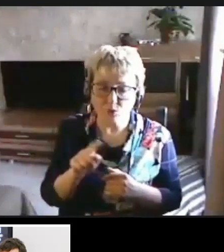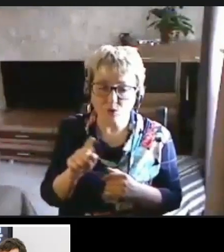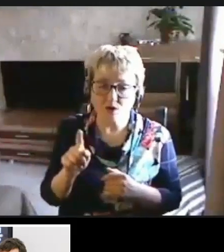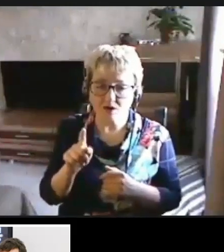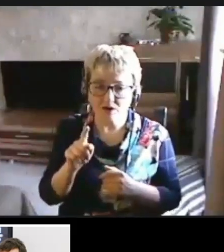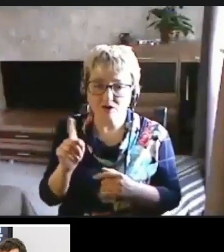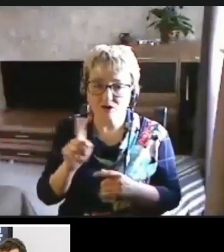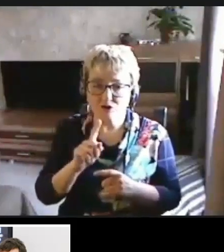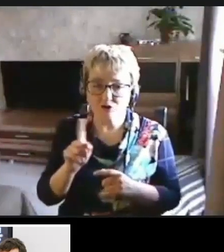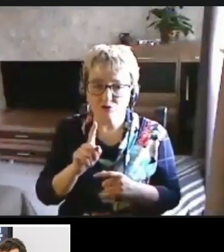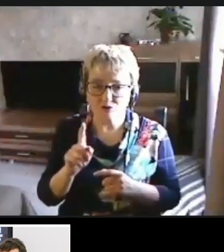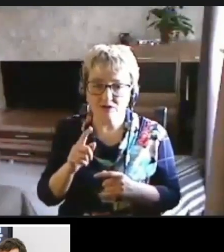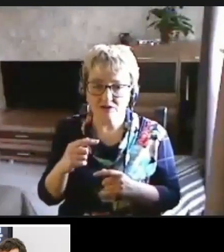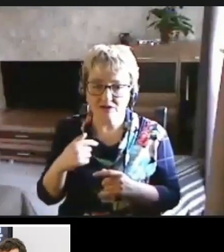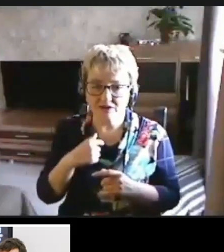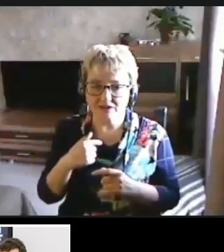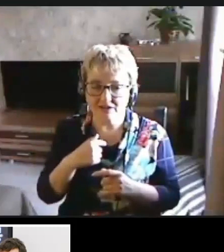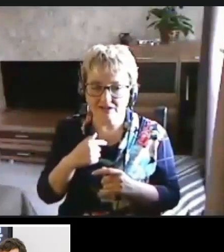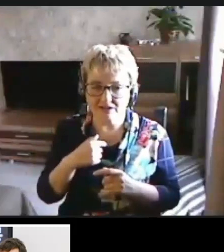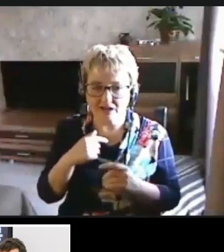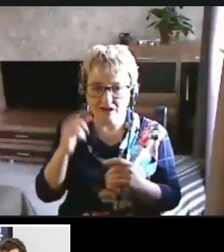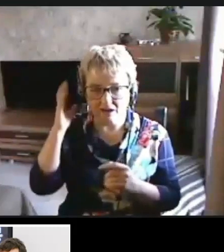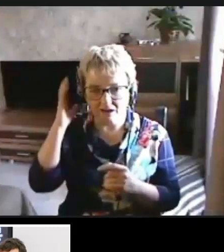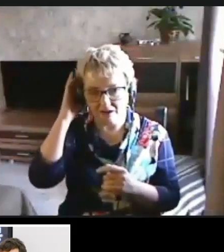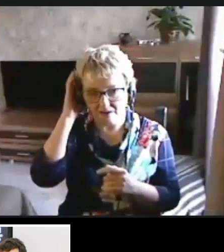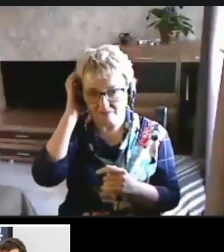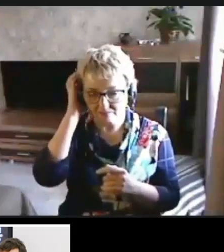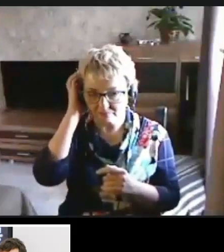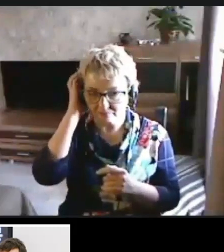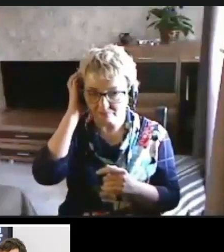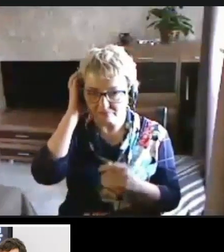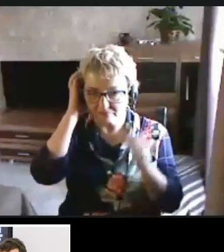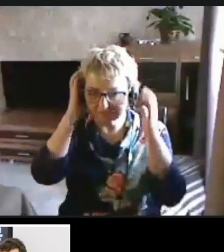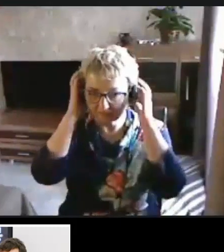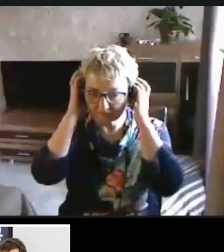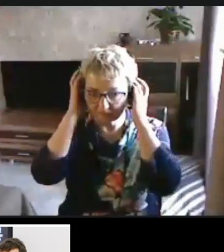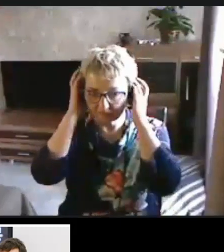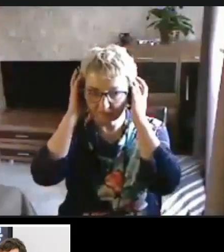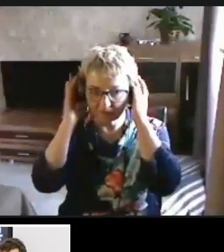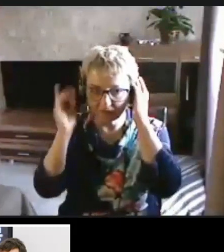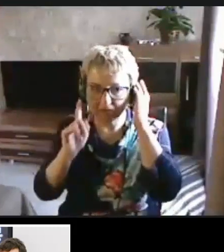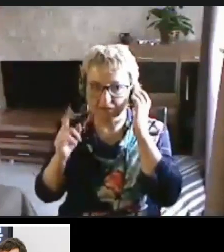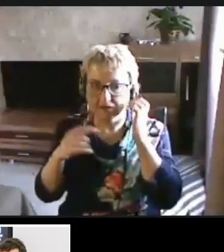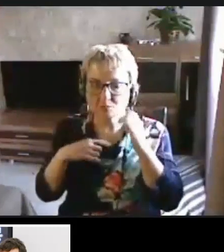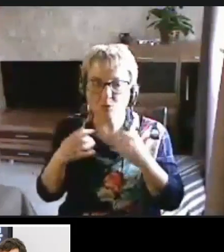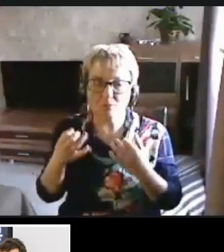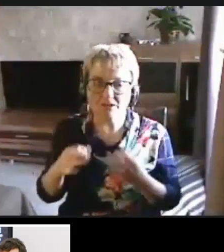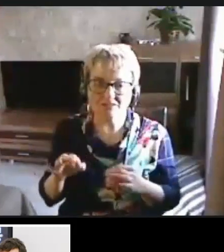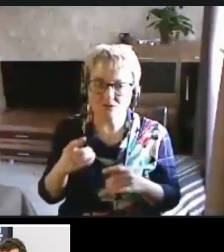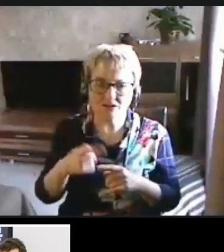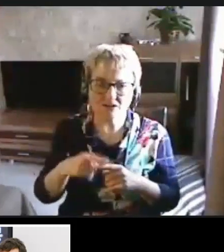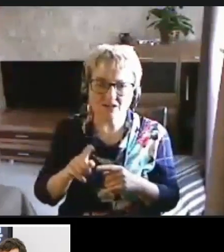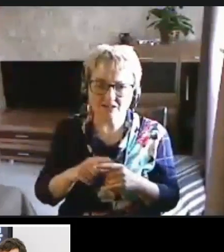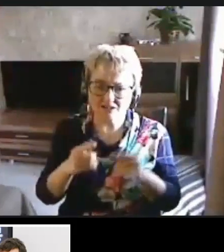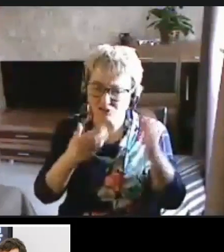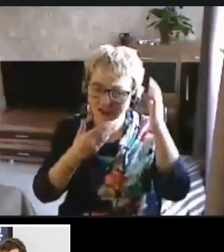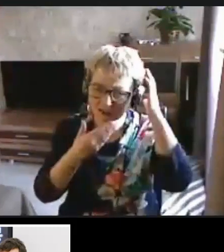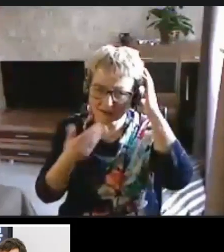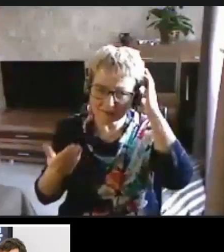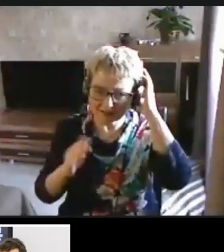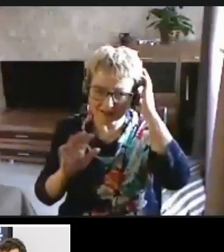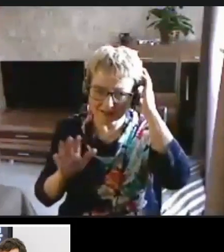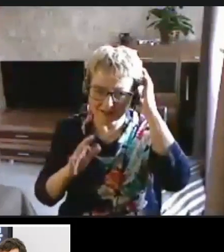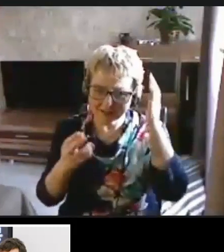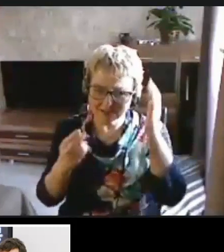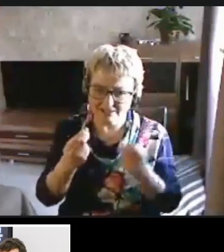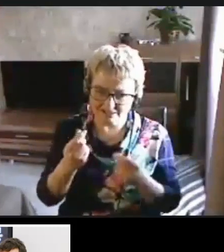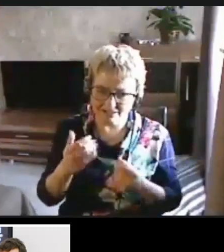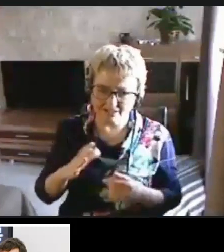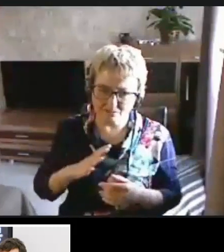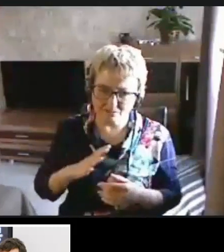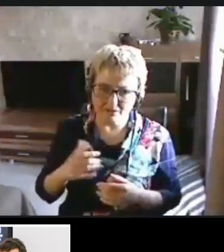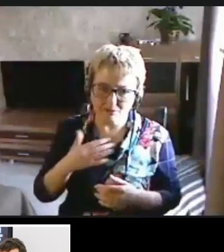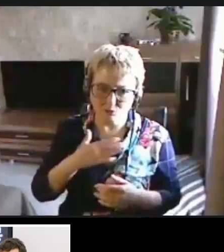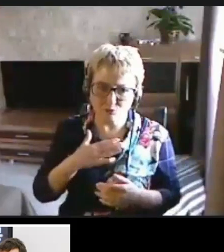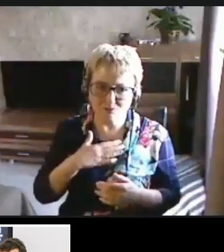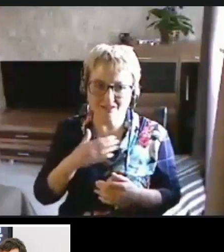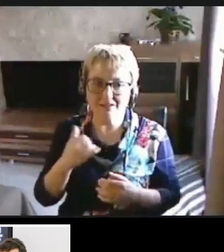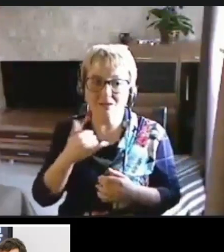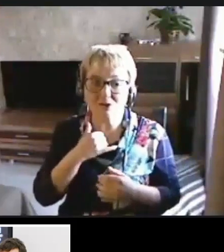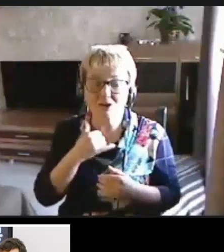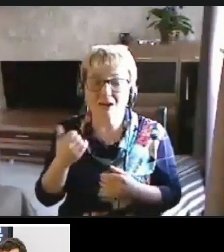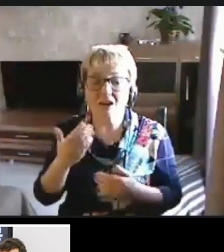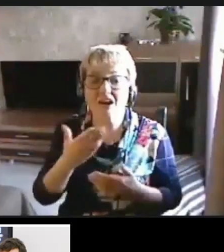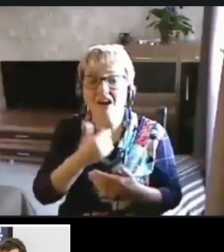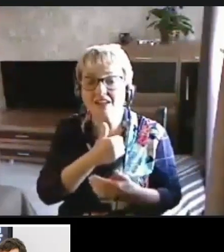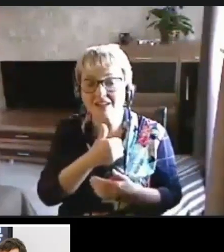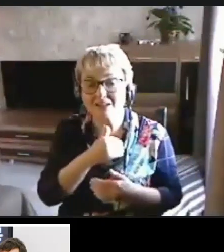что я, ну, я мог бы себе позволить. Не то, чтобы это были последние мои деньги, нет, но я хотел бы иметь